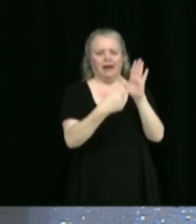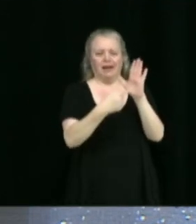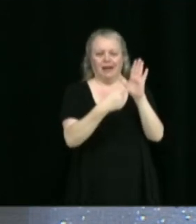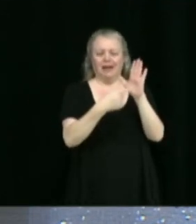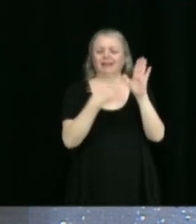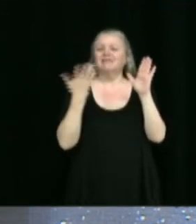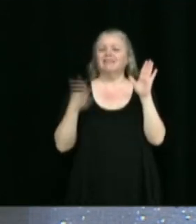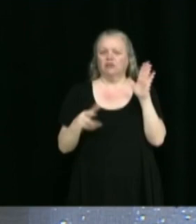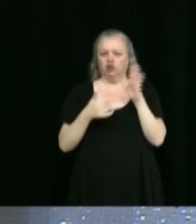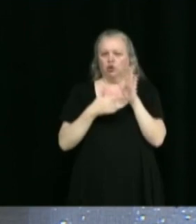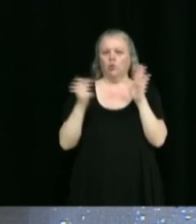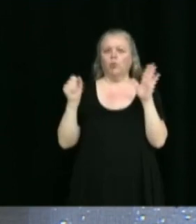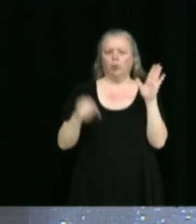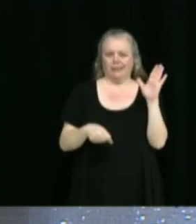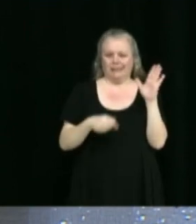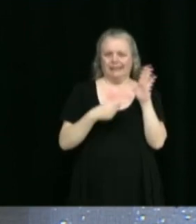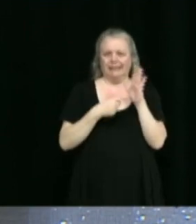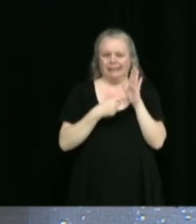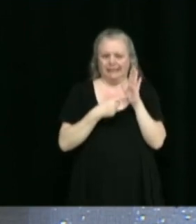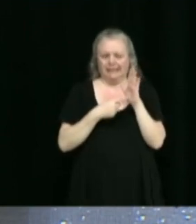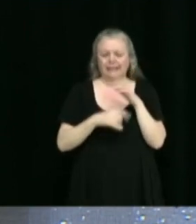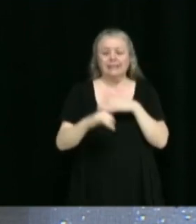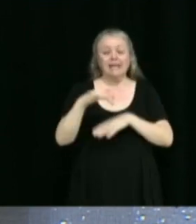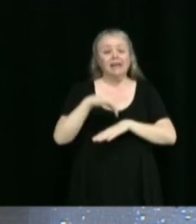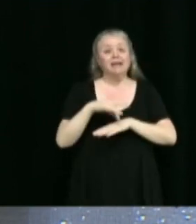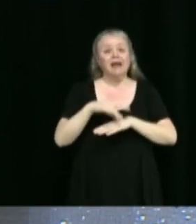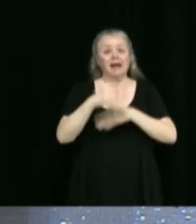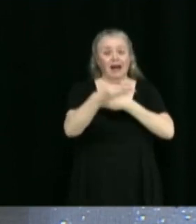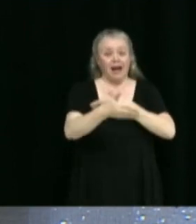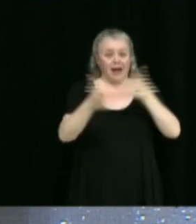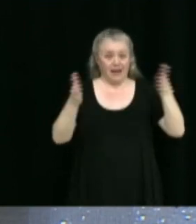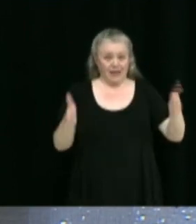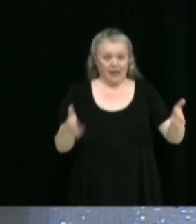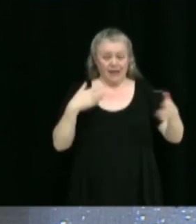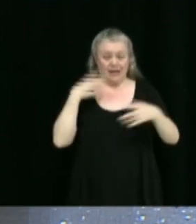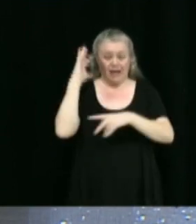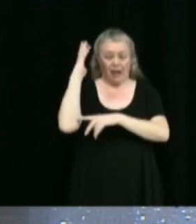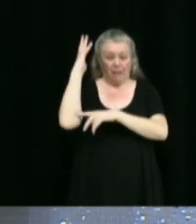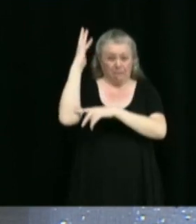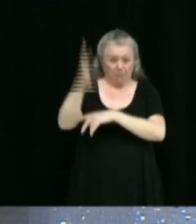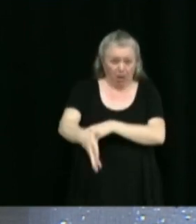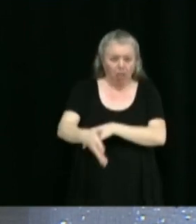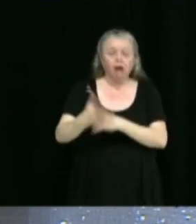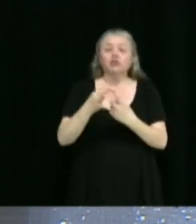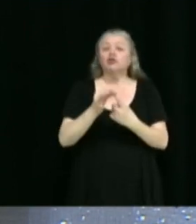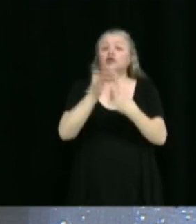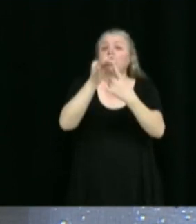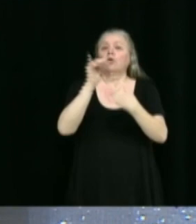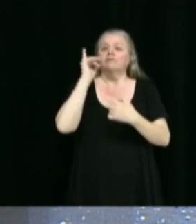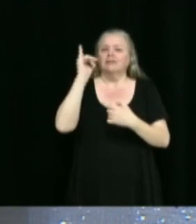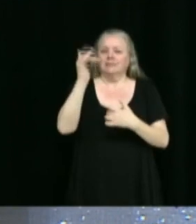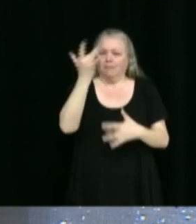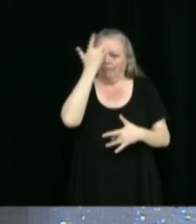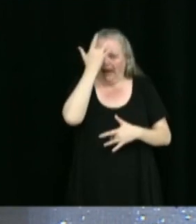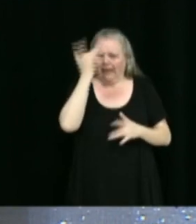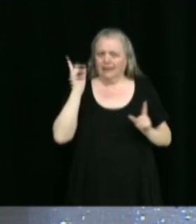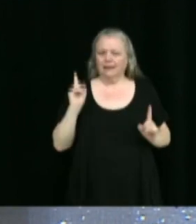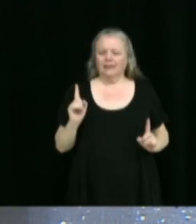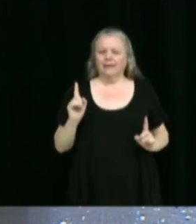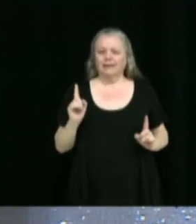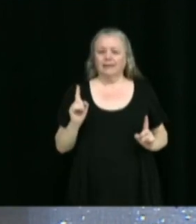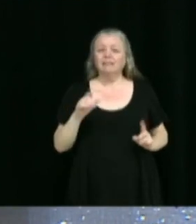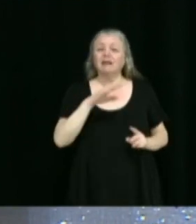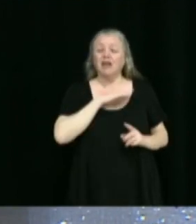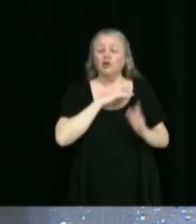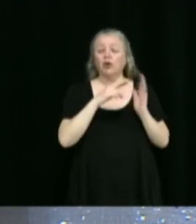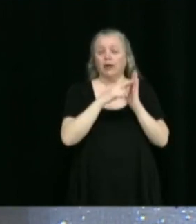interdit l'abattage d'un arbre sur un terrain à moins que celui-ci soit malade. Il y a des